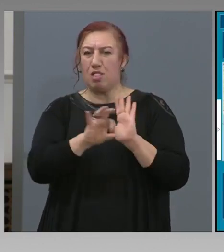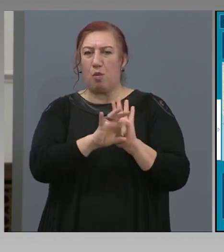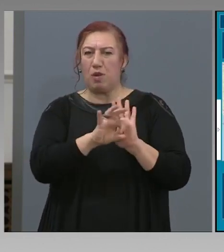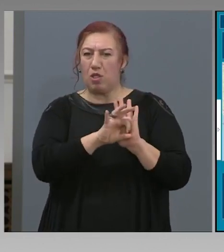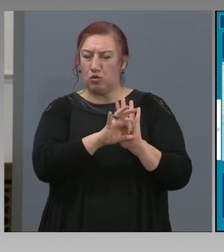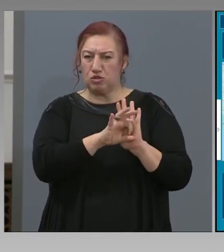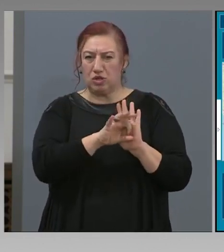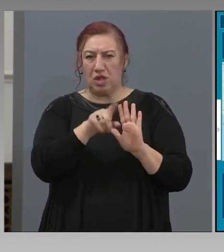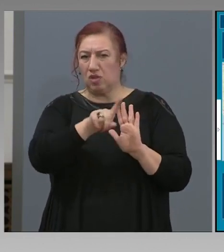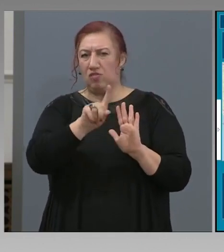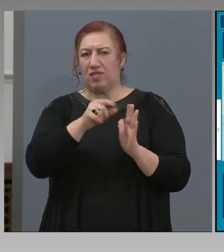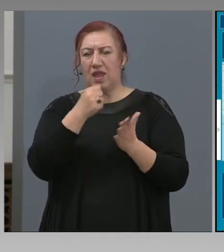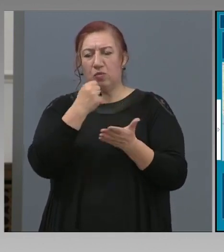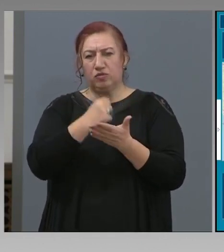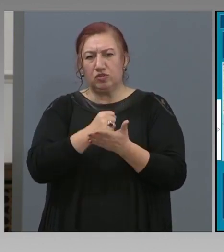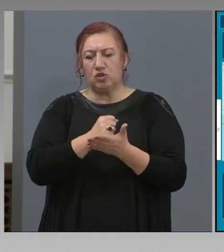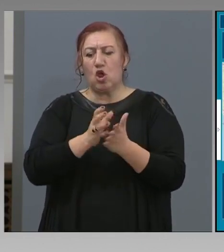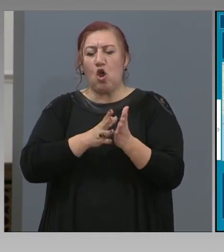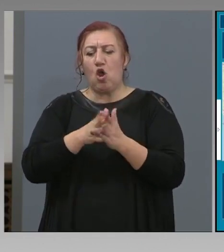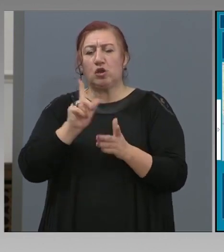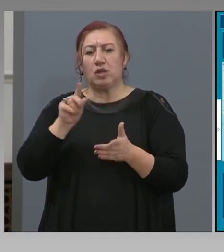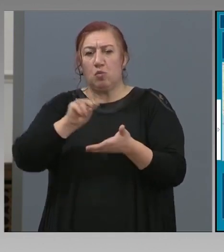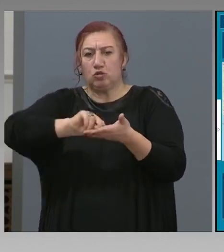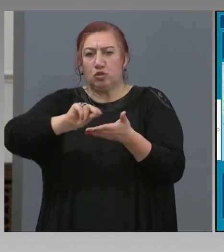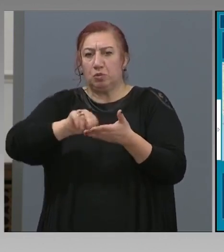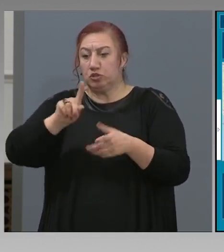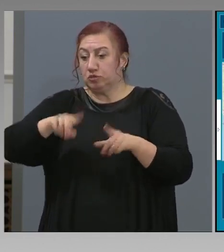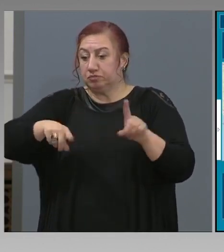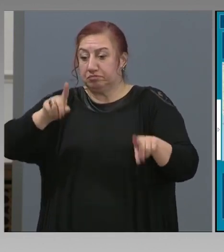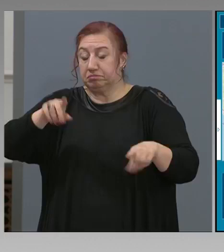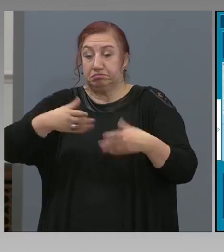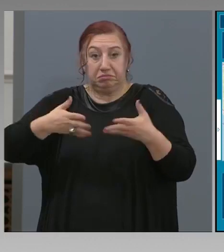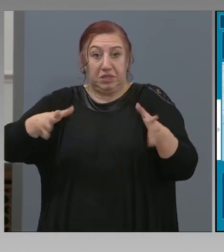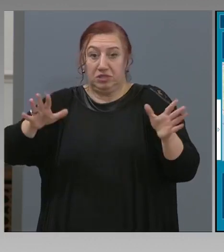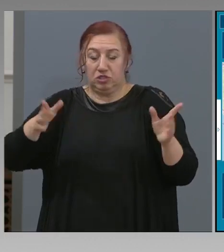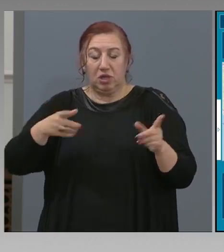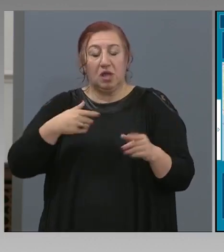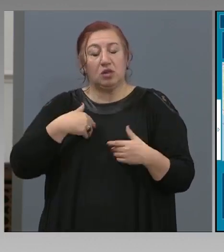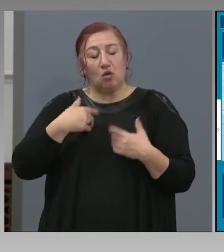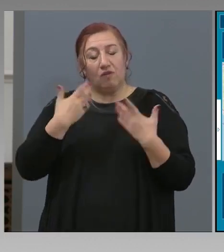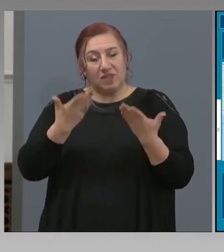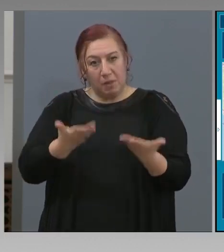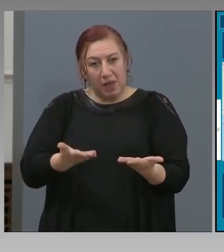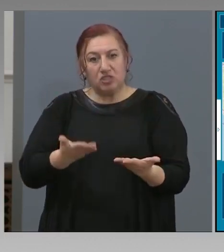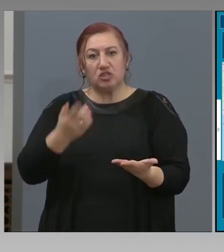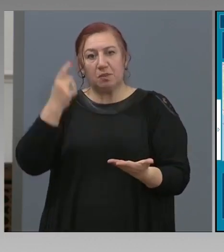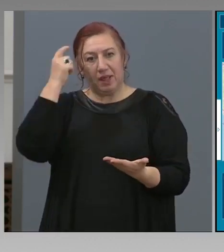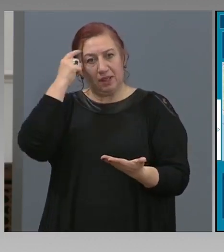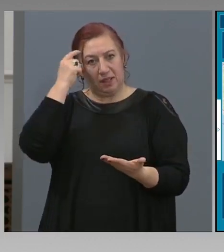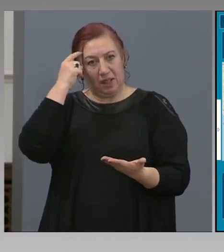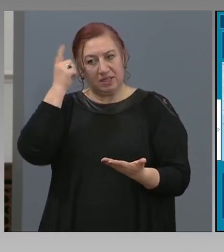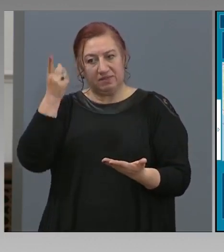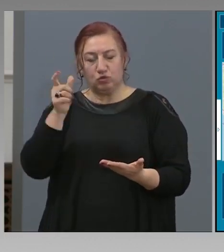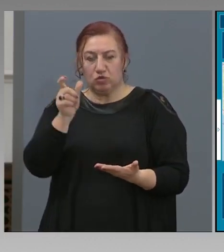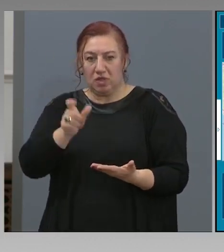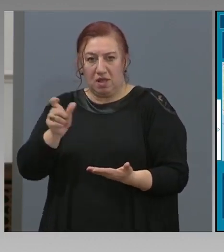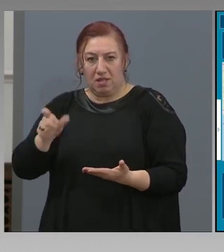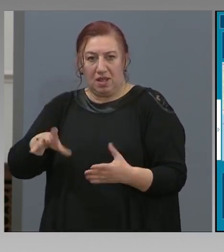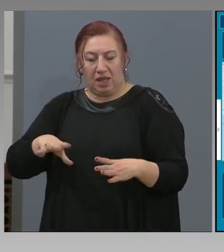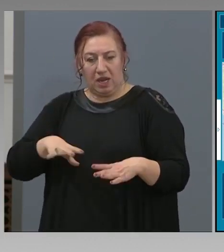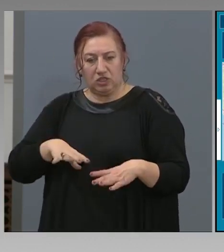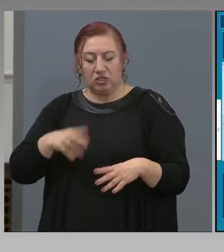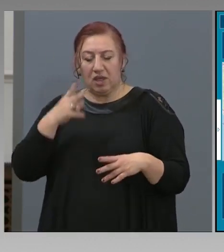тъй като лицата могат да изпращат всякакви неща, но разчитайки на съвестността на гражданите и